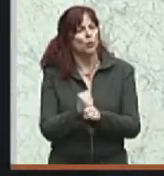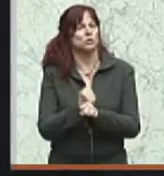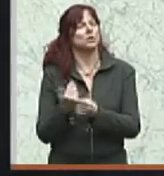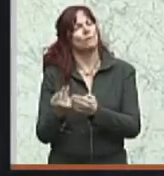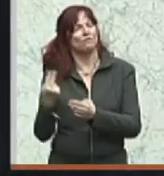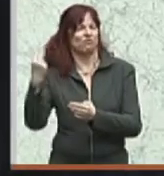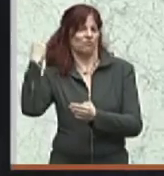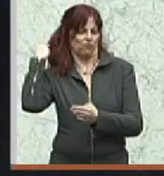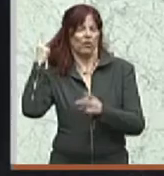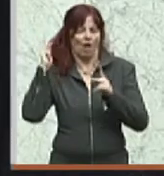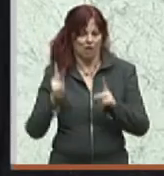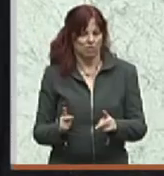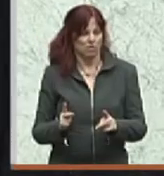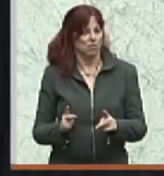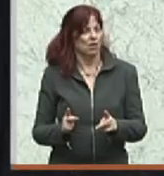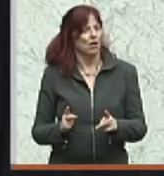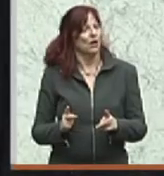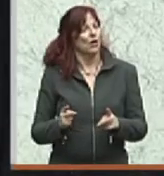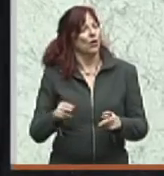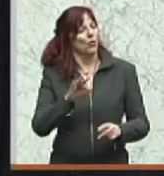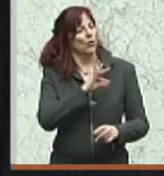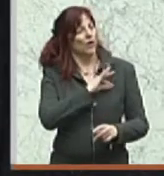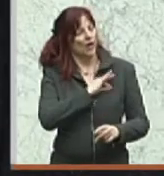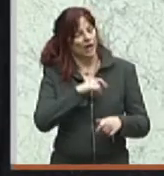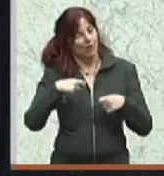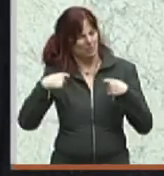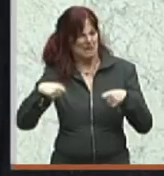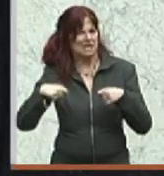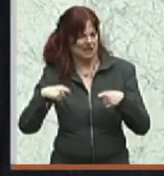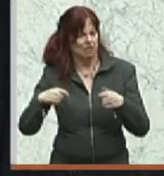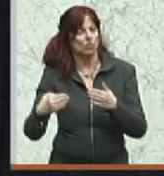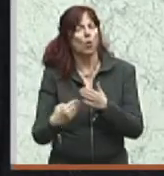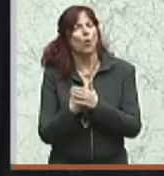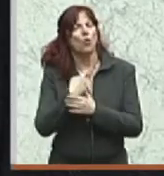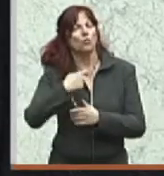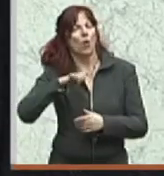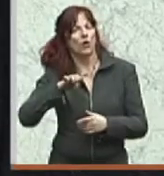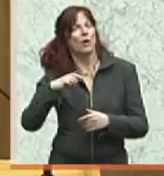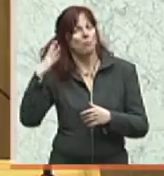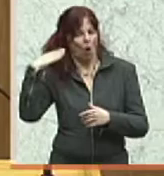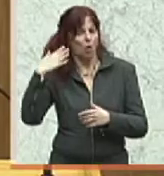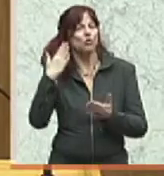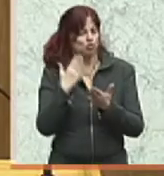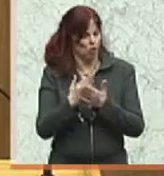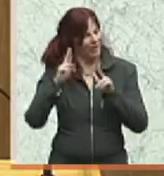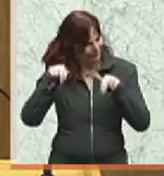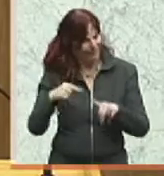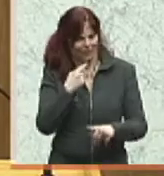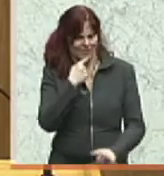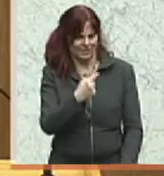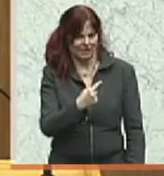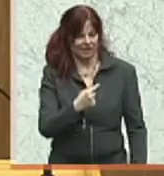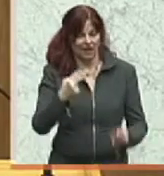Kollege Präsident, natürlich, Herr Neugebauer hat das zu Recht erwähnt. Herr Präsident, wir